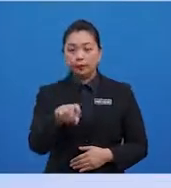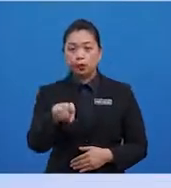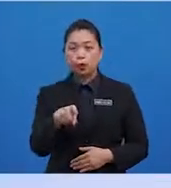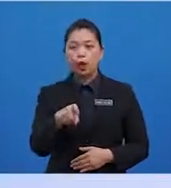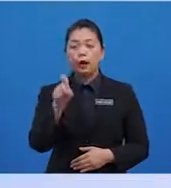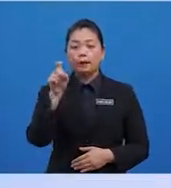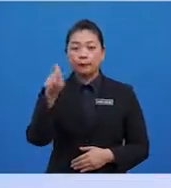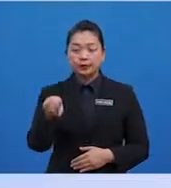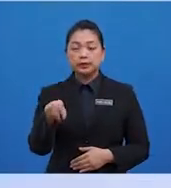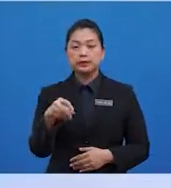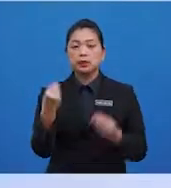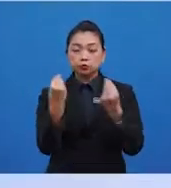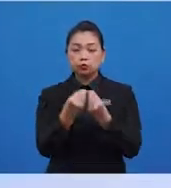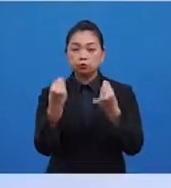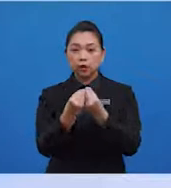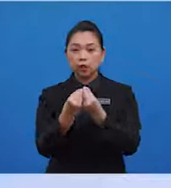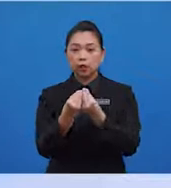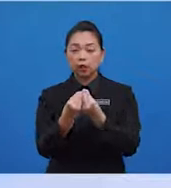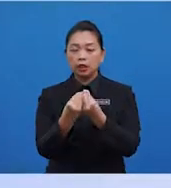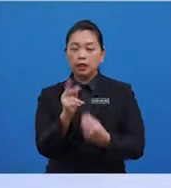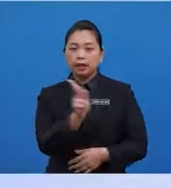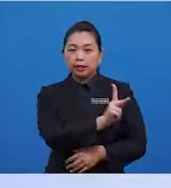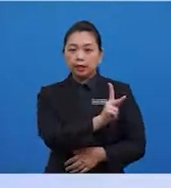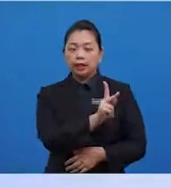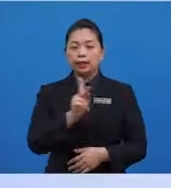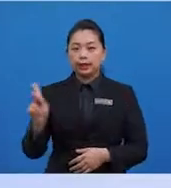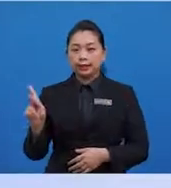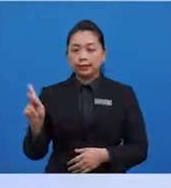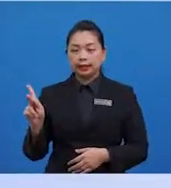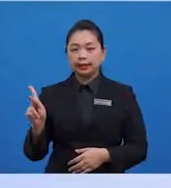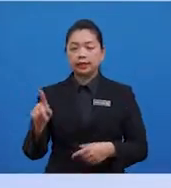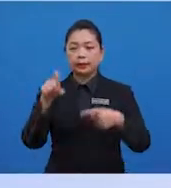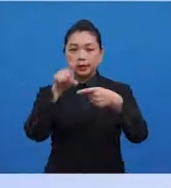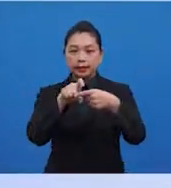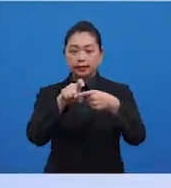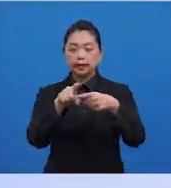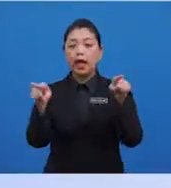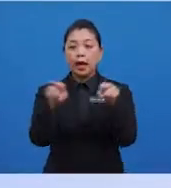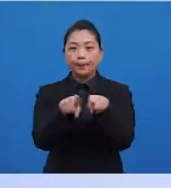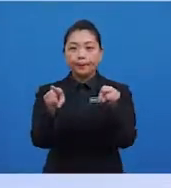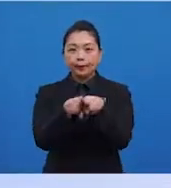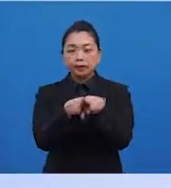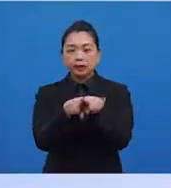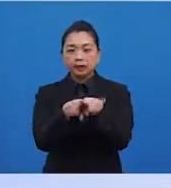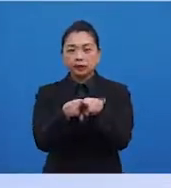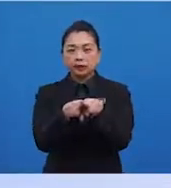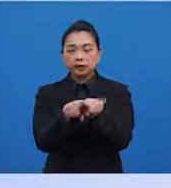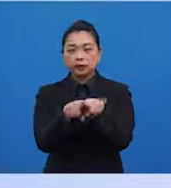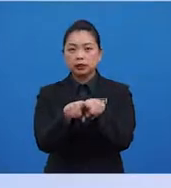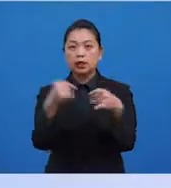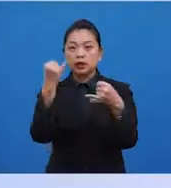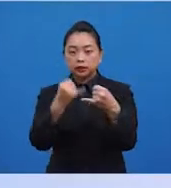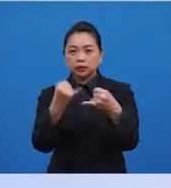bilangan data di sebelah kiri dan di sebelah kanan dibahagi sama rata. Dan akhirnya,